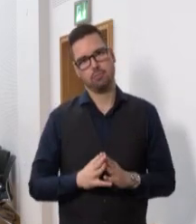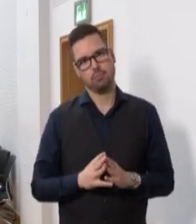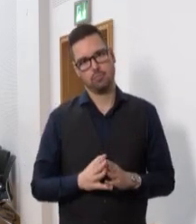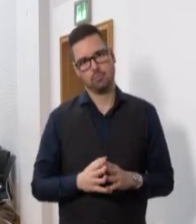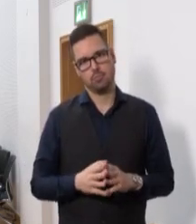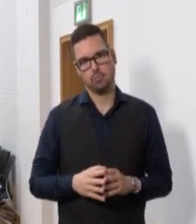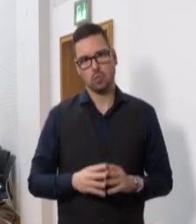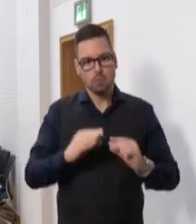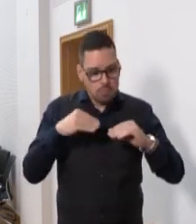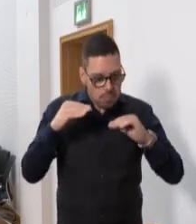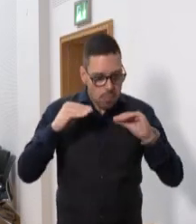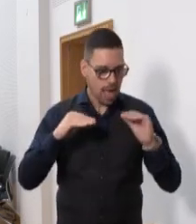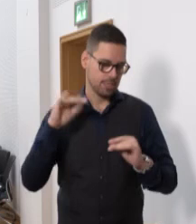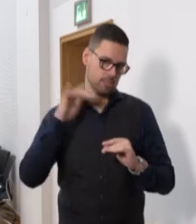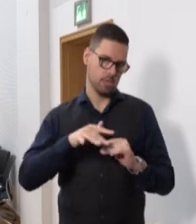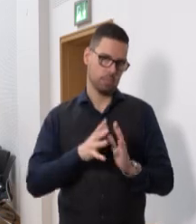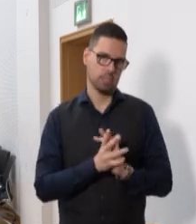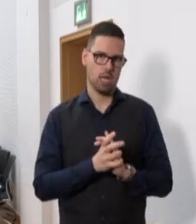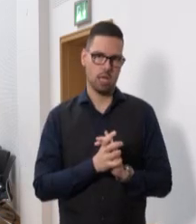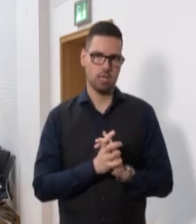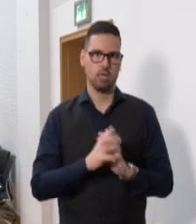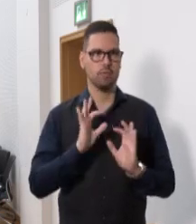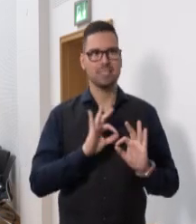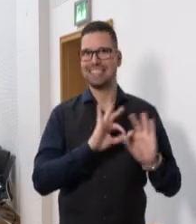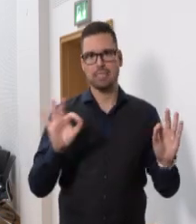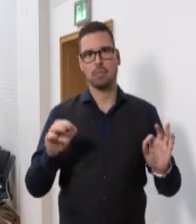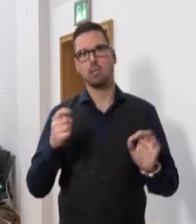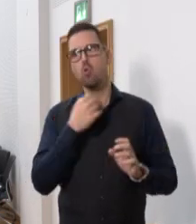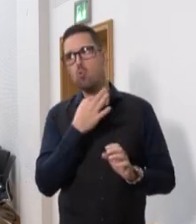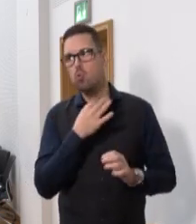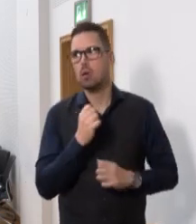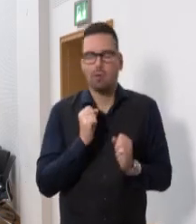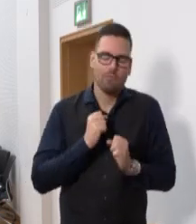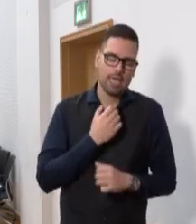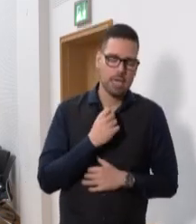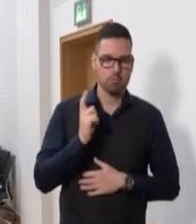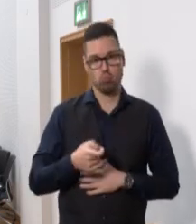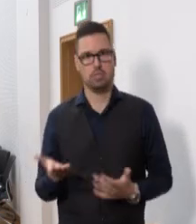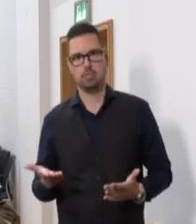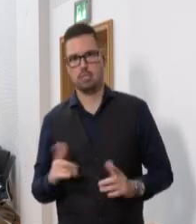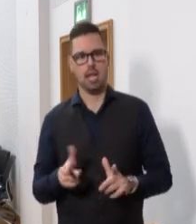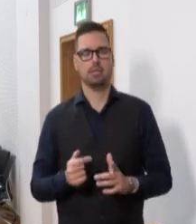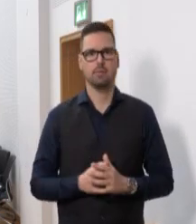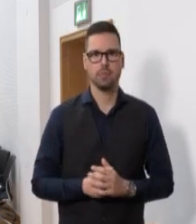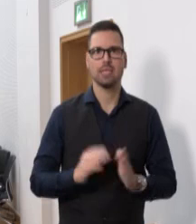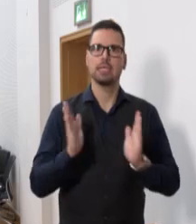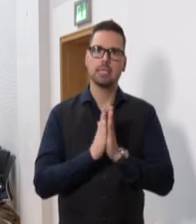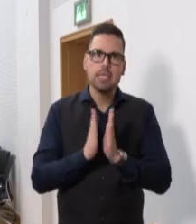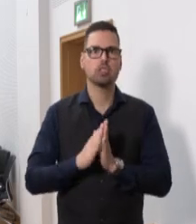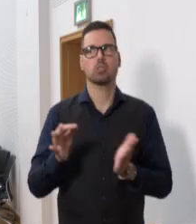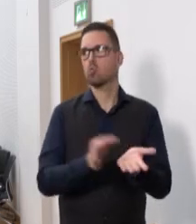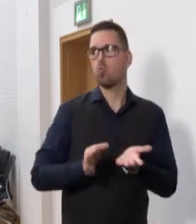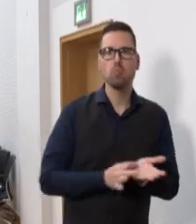Damit werden Maßnahmen ergriffen, damit niemand in diesem Land hungern oder frieren muss. Kirschen, Kommunen und